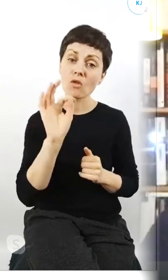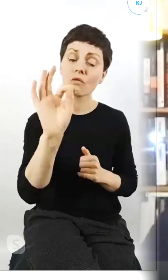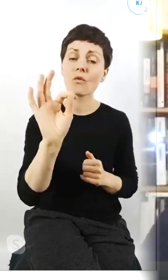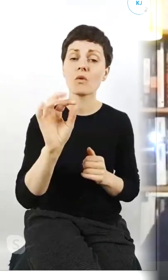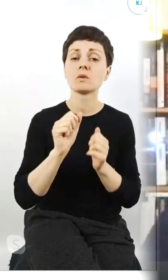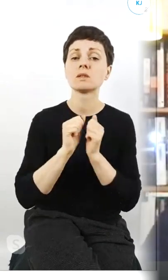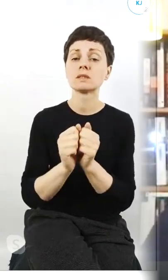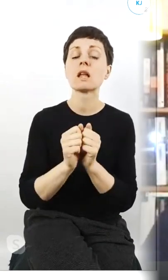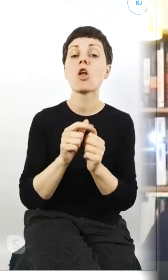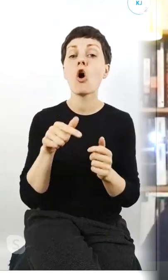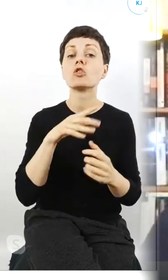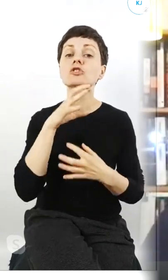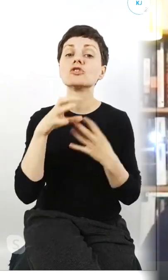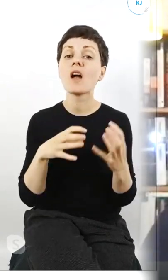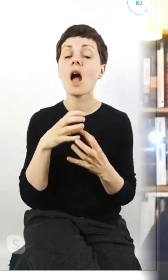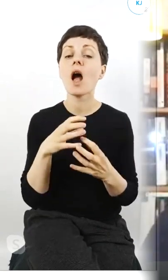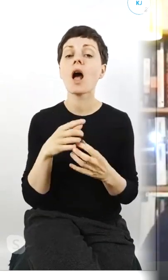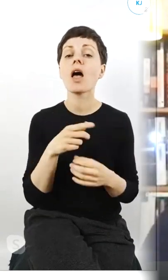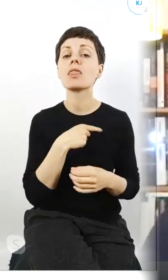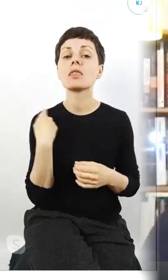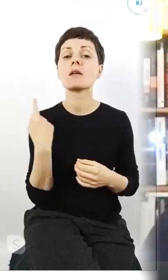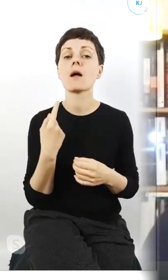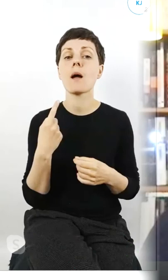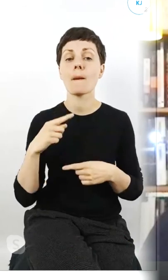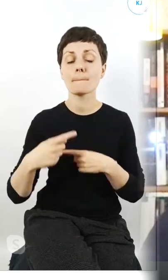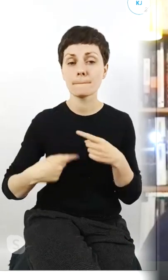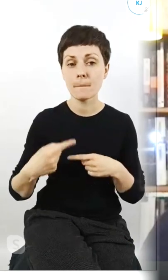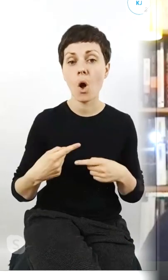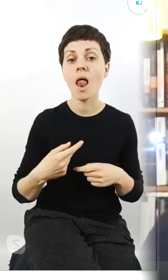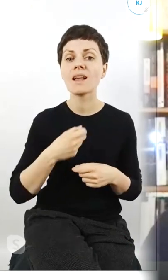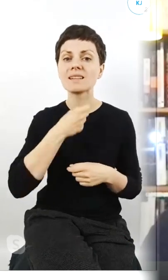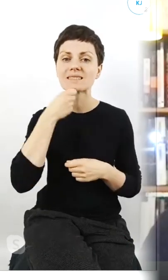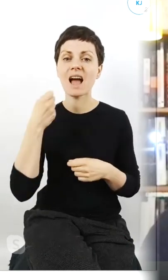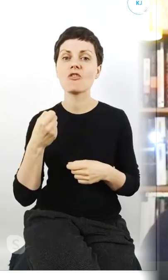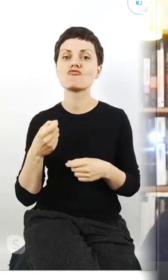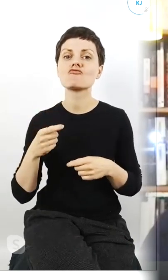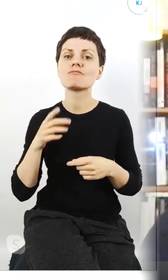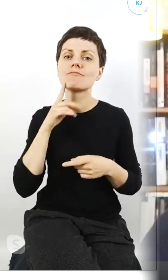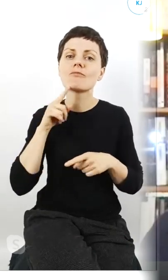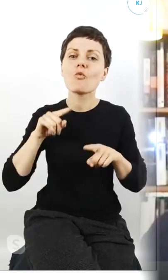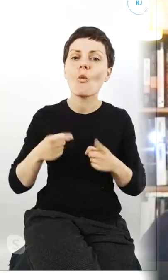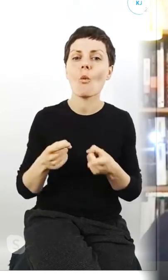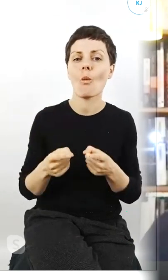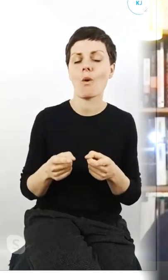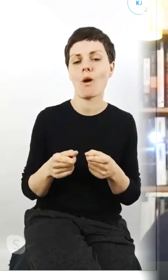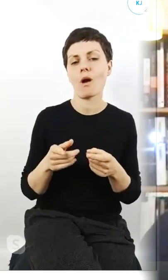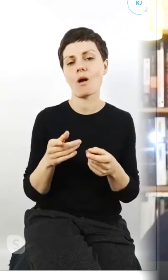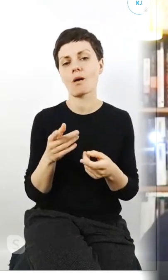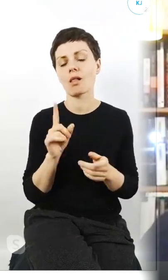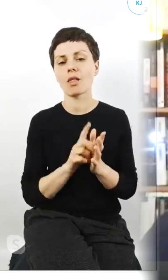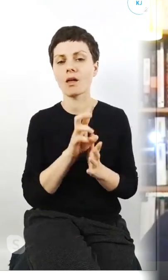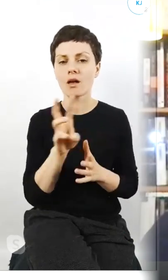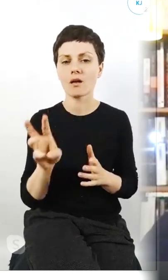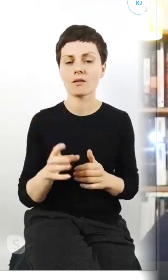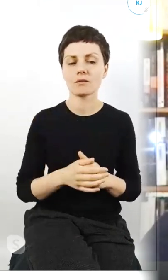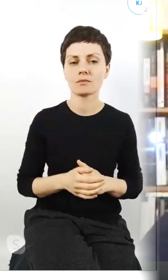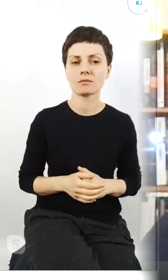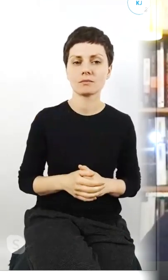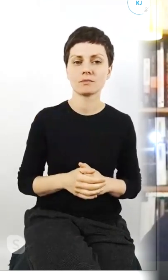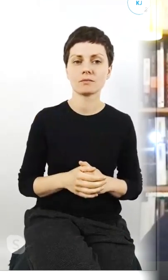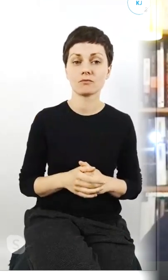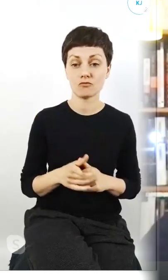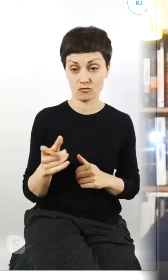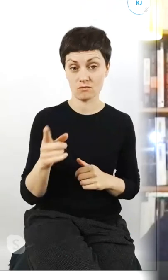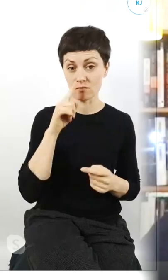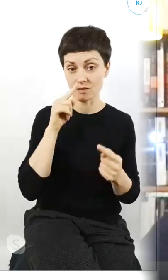świat który no nasze pokolenie starsze urządziło to jest to co ci odpowiada